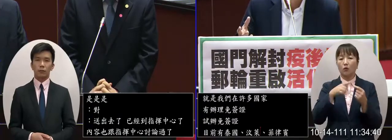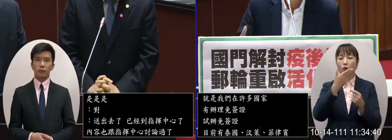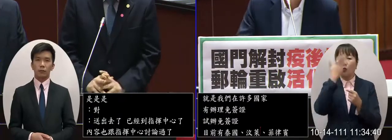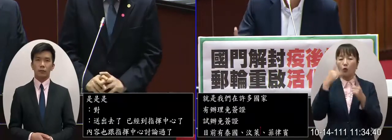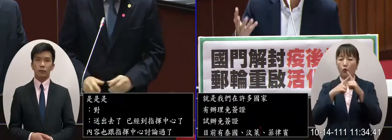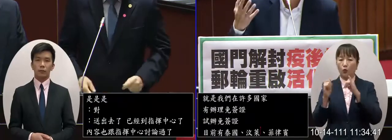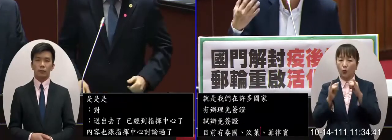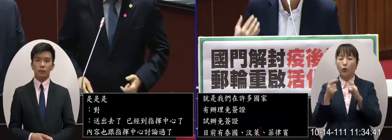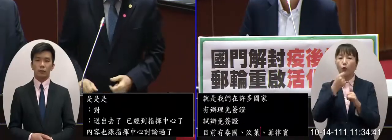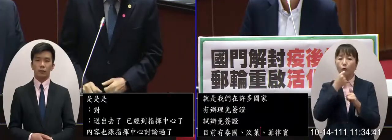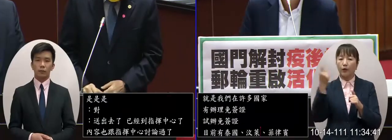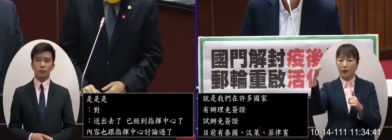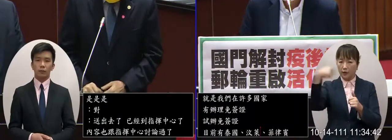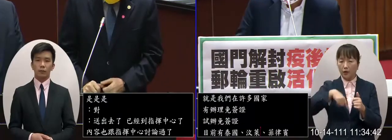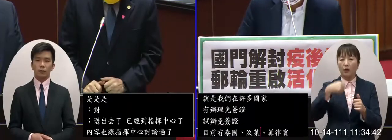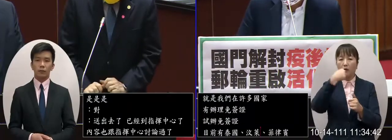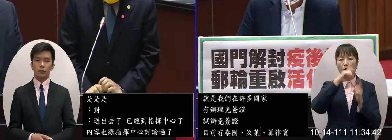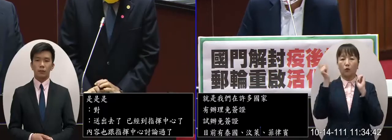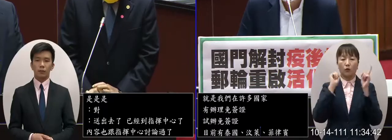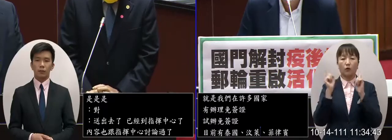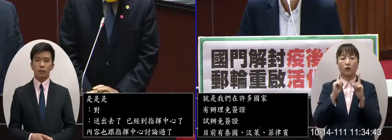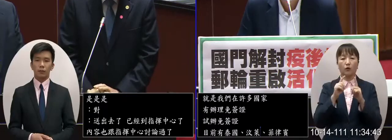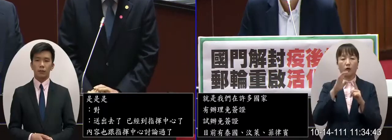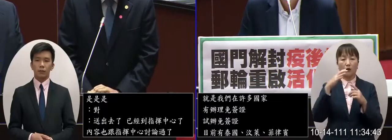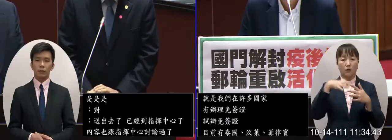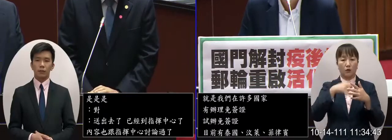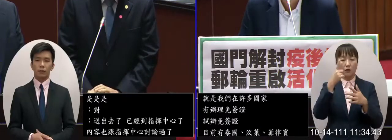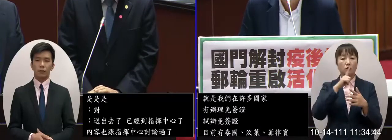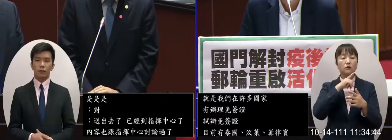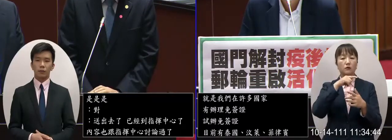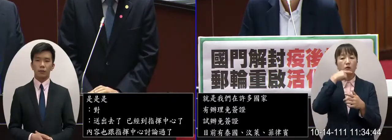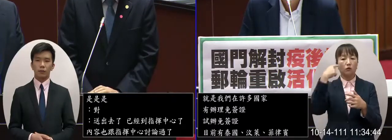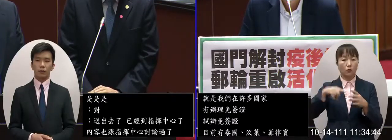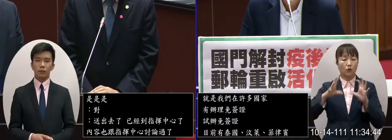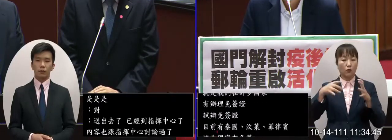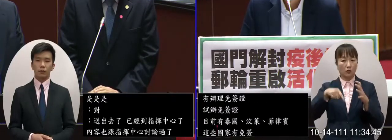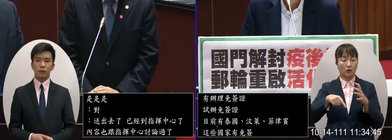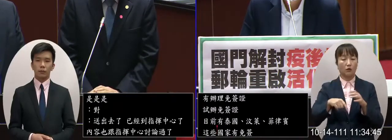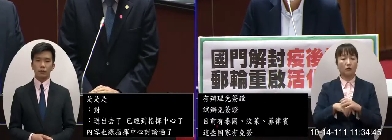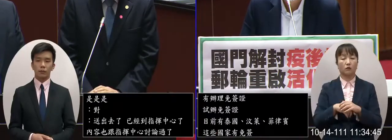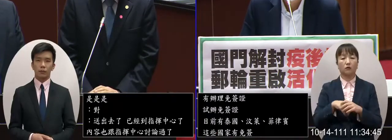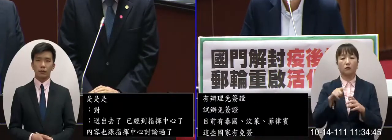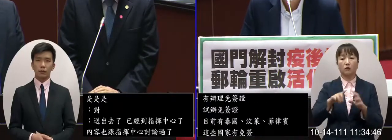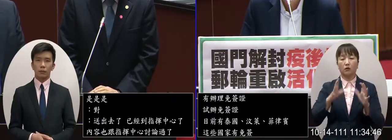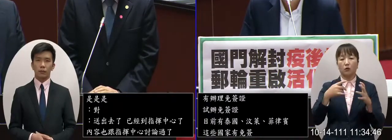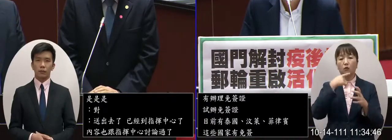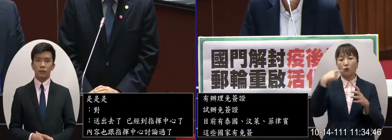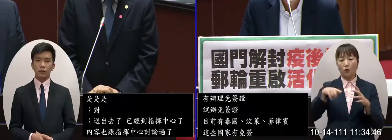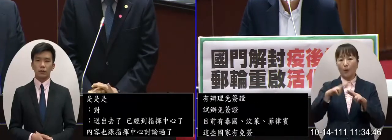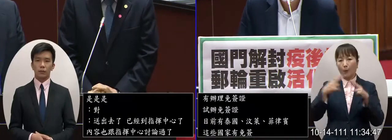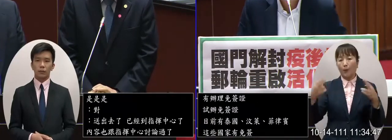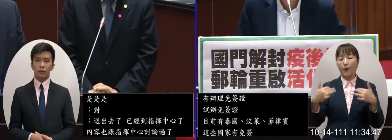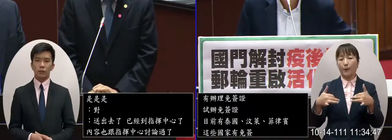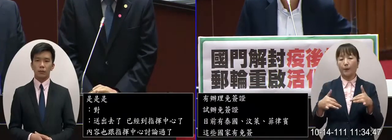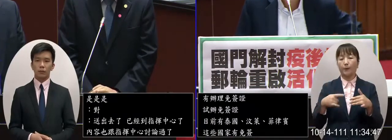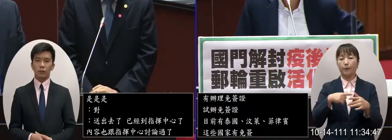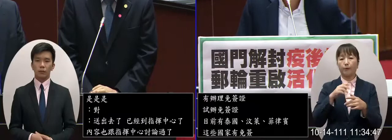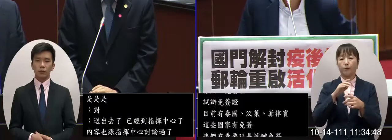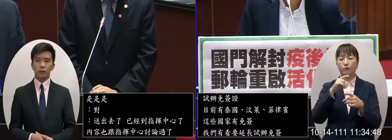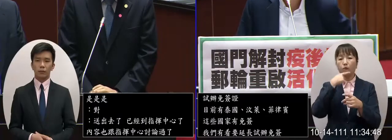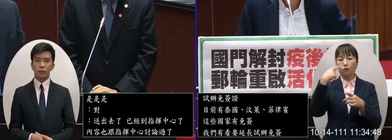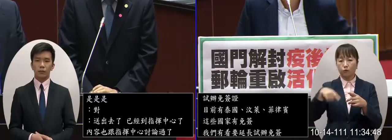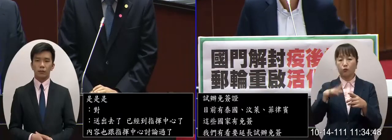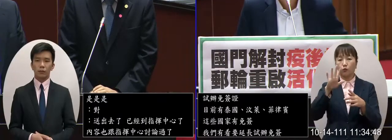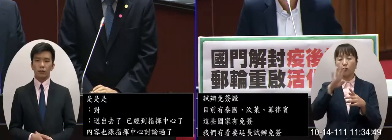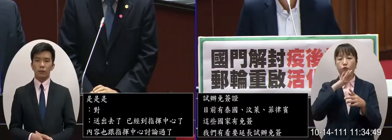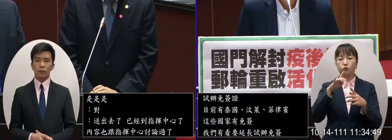觀光客願意有了台灣的誘因那其中有一個國家是俄羅斯的部分那目前為止俄羅斯沒有開放那我在這邊建議因為俄